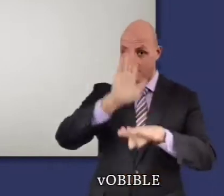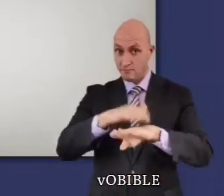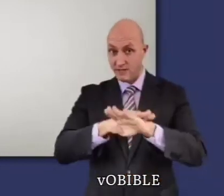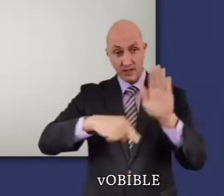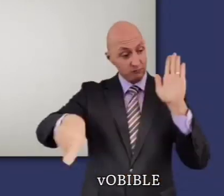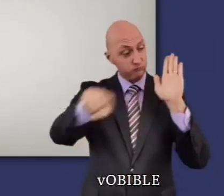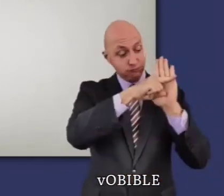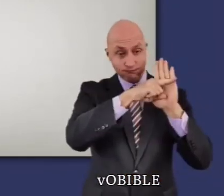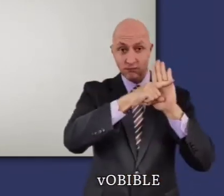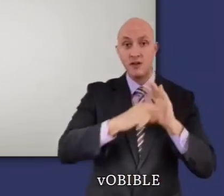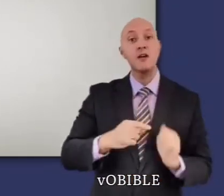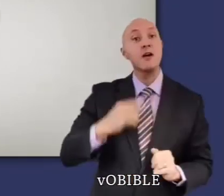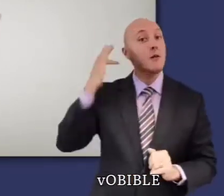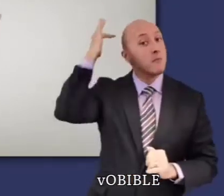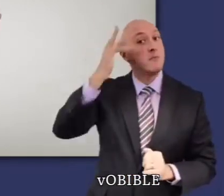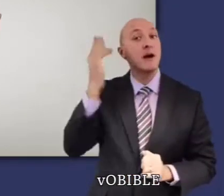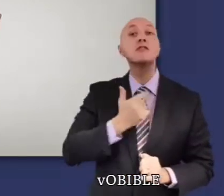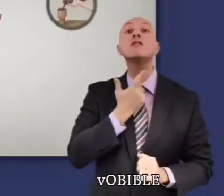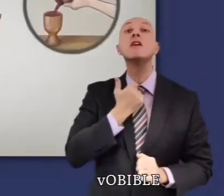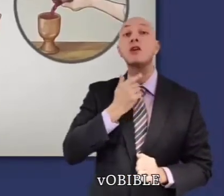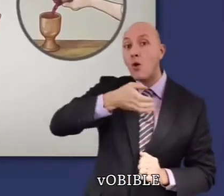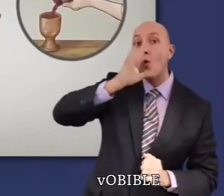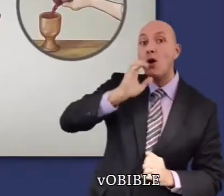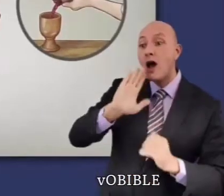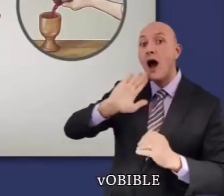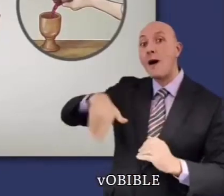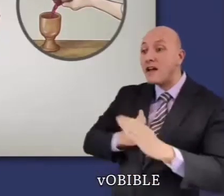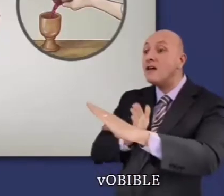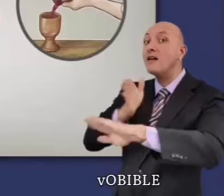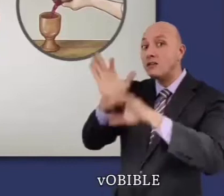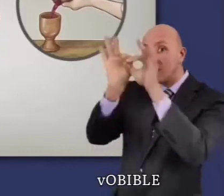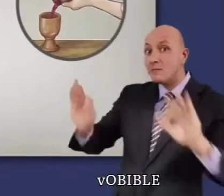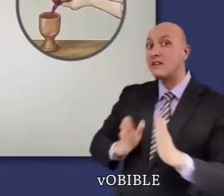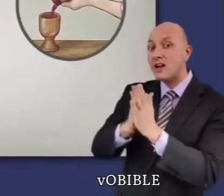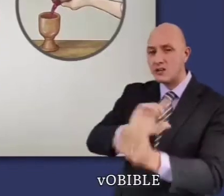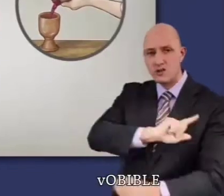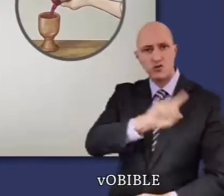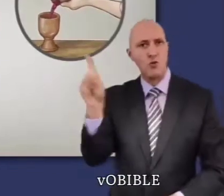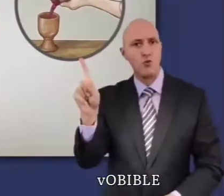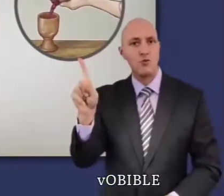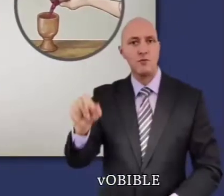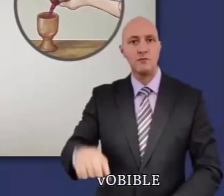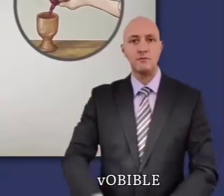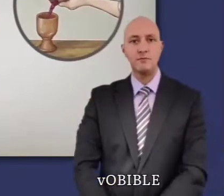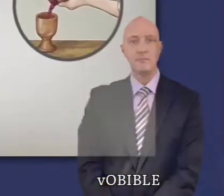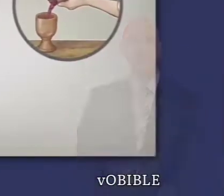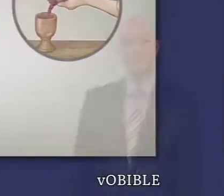Après cela, Jéhovah interdit aux prêtres de boire de l'alcool avant d'entrer dans l'attente de la rencontre, le tabernacle.